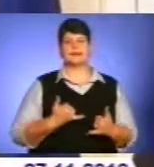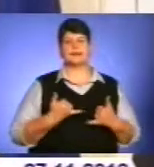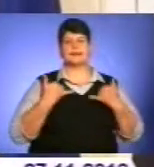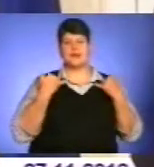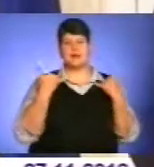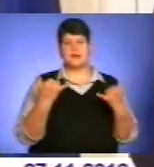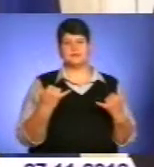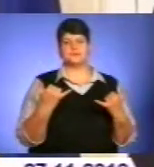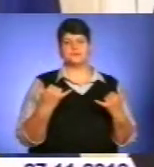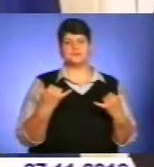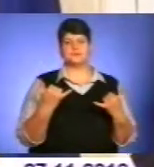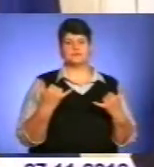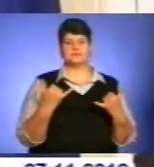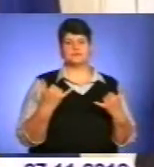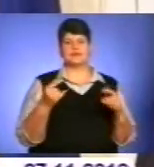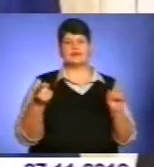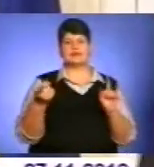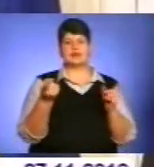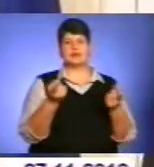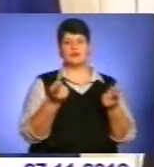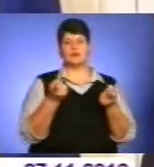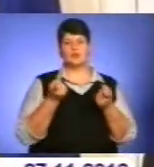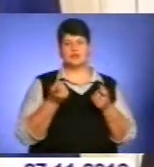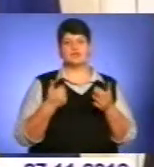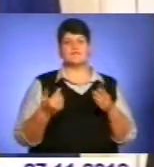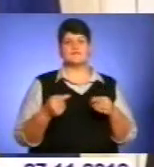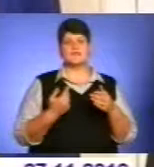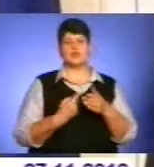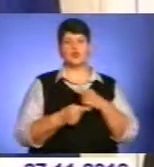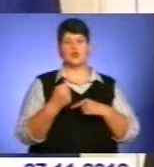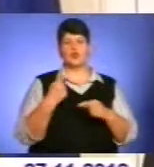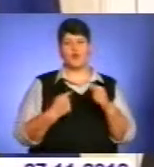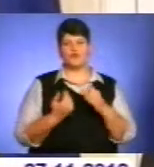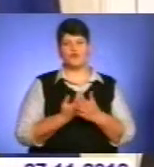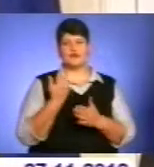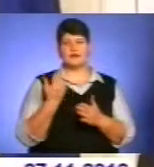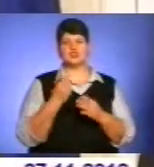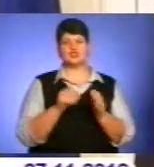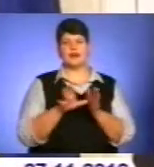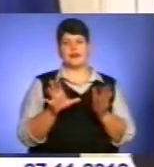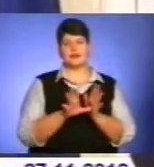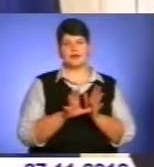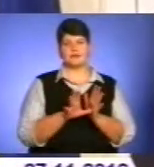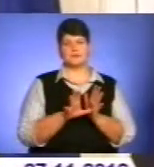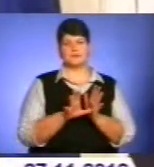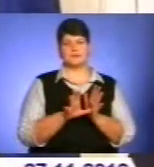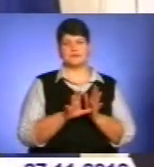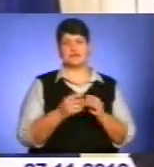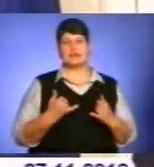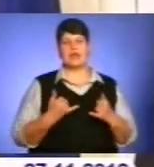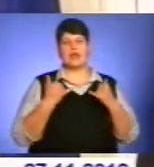залучення відновлювальних джерел енергії, для